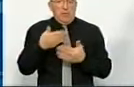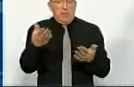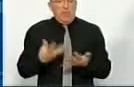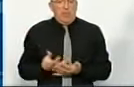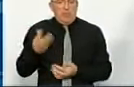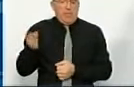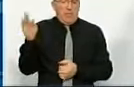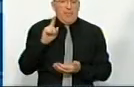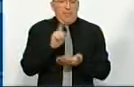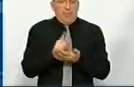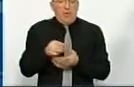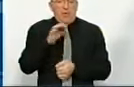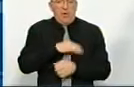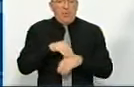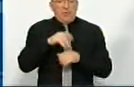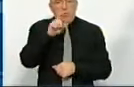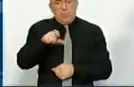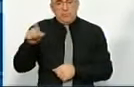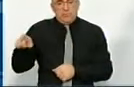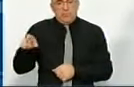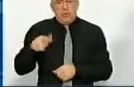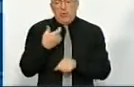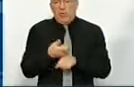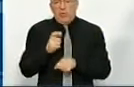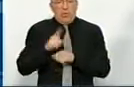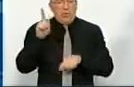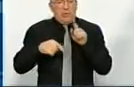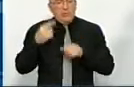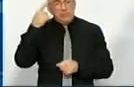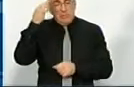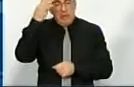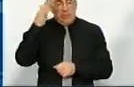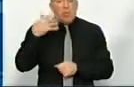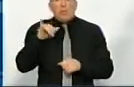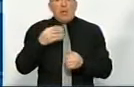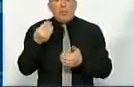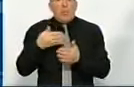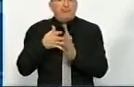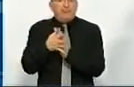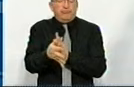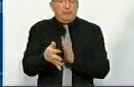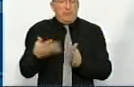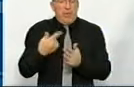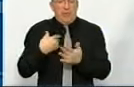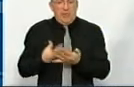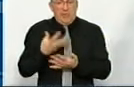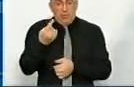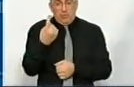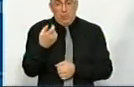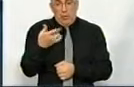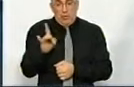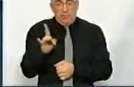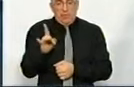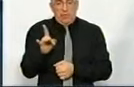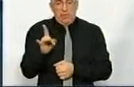платимо всі податки на доходи фізичних осіб. І дуже рідко замислюємося, куди йдуть ці кошти. Якщо я заплатив 100 гривень,